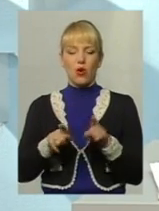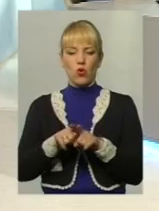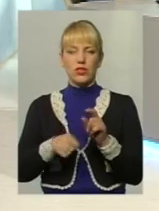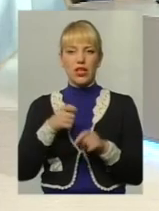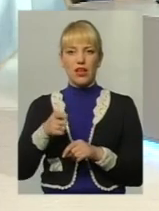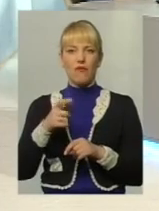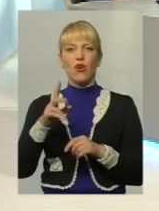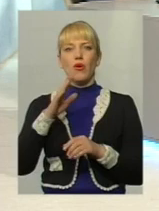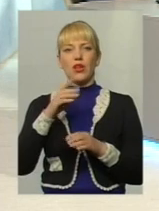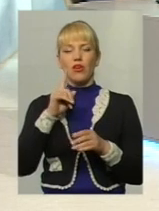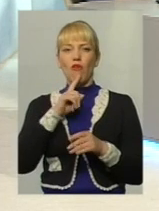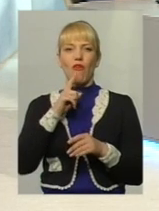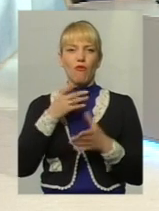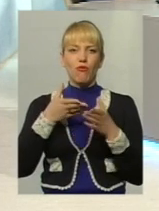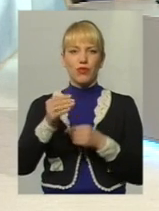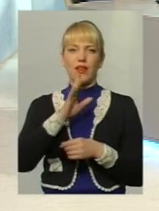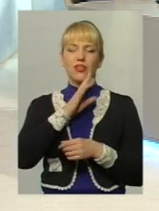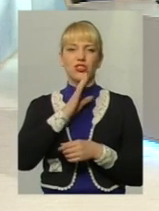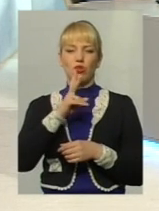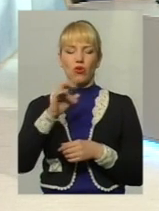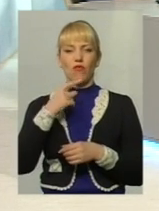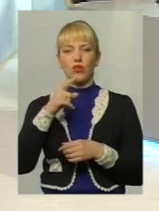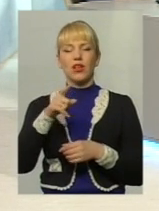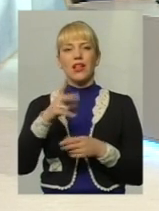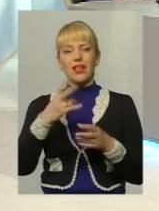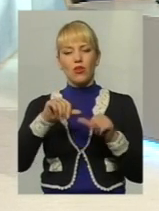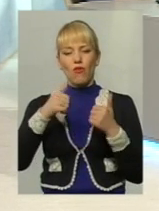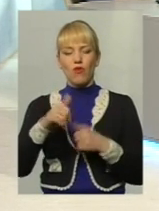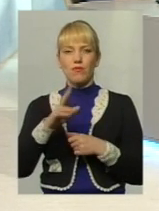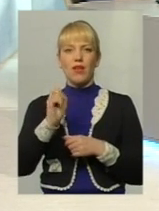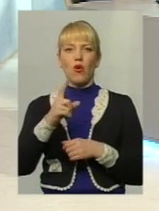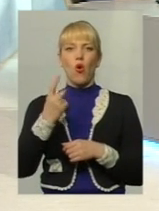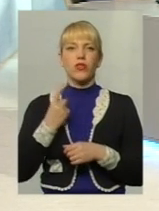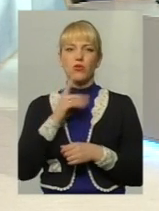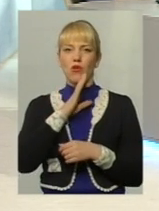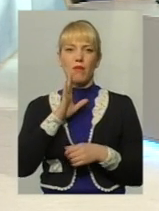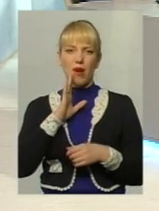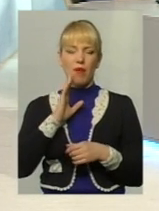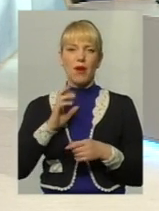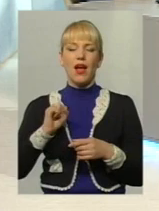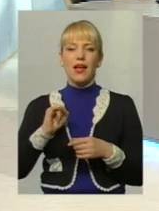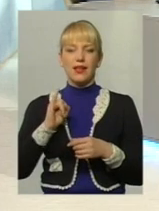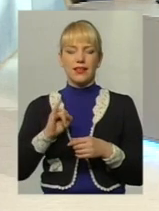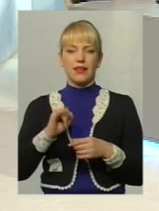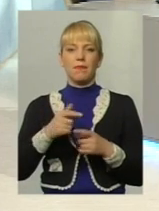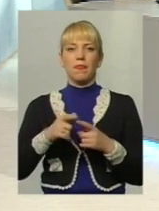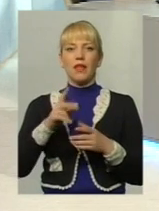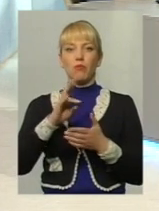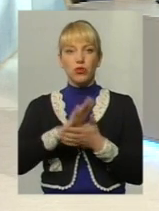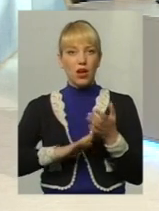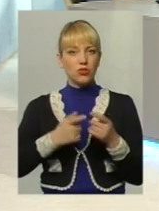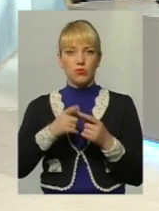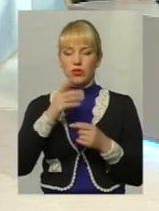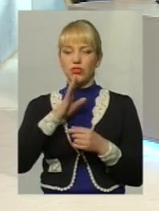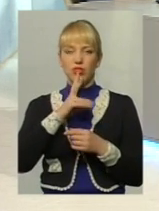допомоги. Жінки, на жаль, часто погоджуються на такий спосіб оформлення. В подальшому це означає, що вона не має права пред